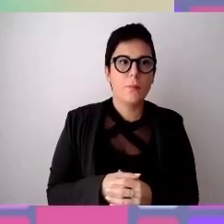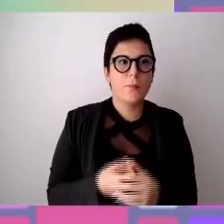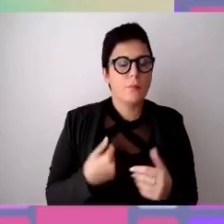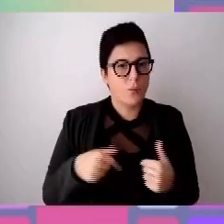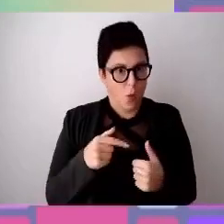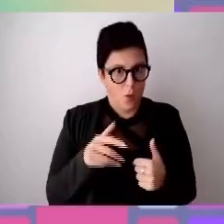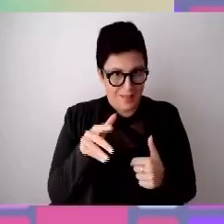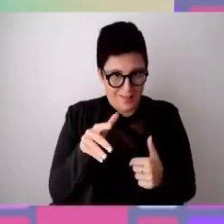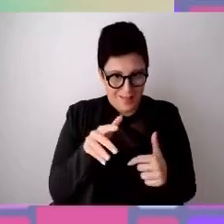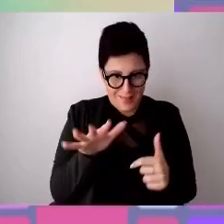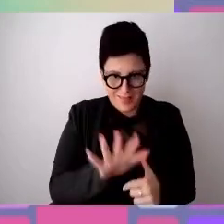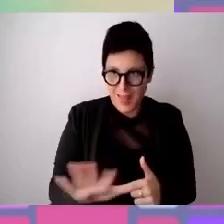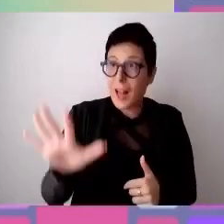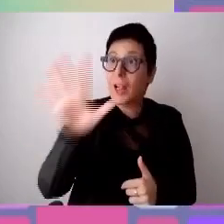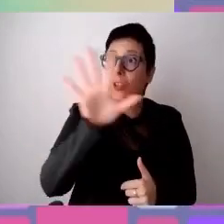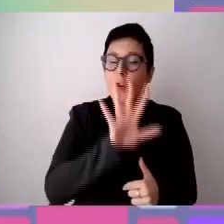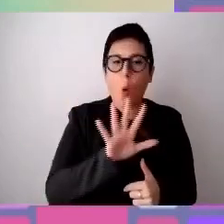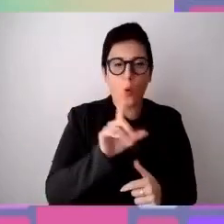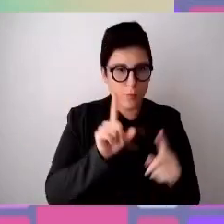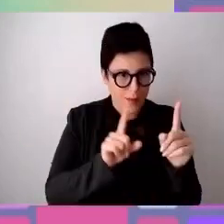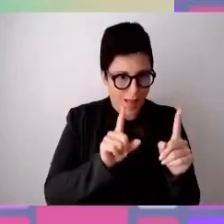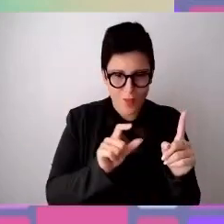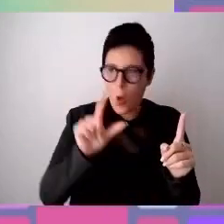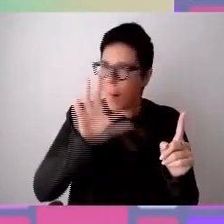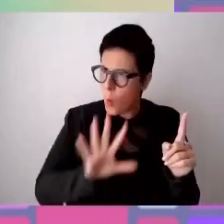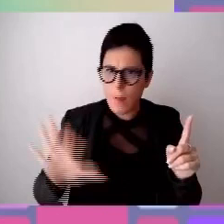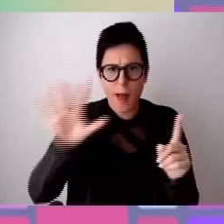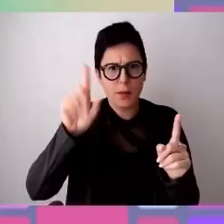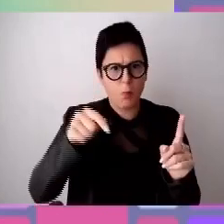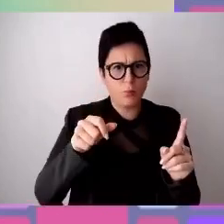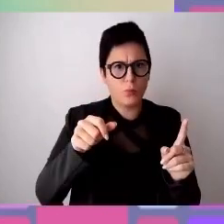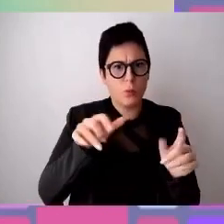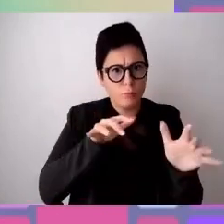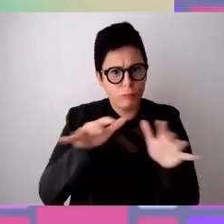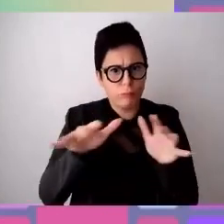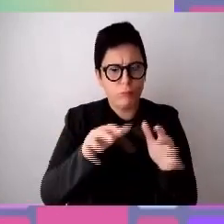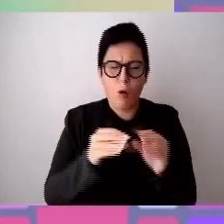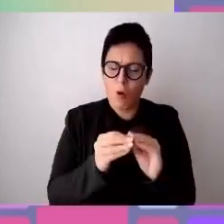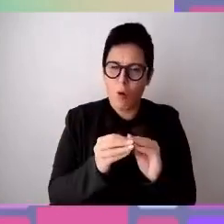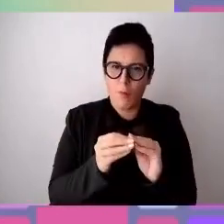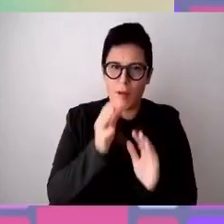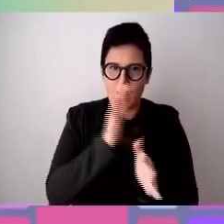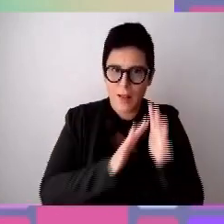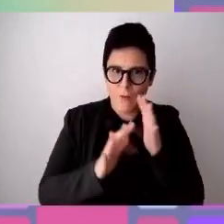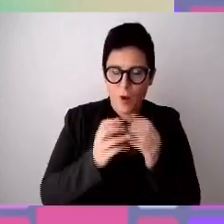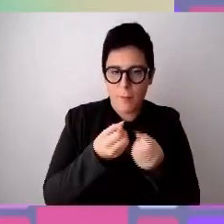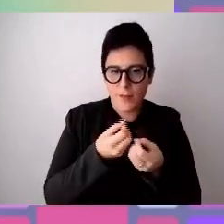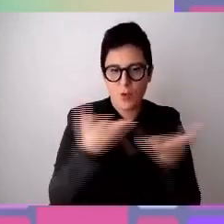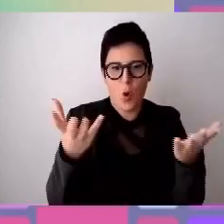territorio milanese e lombardo, con varie formazioni, vari eventi di